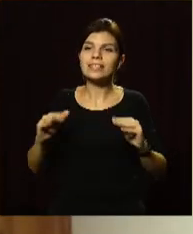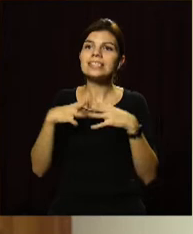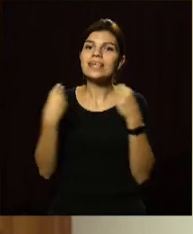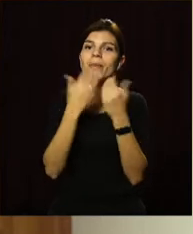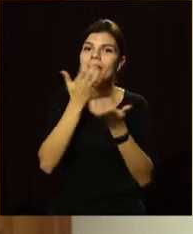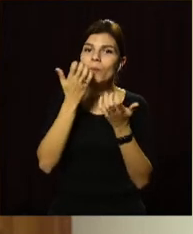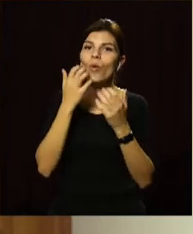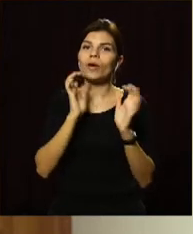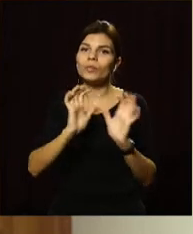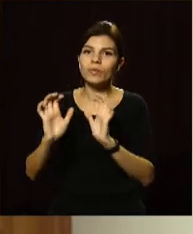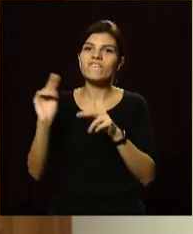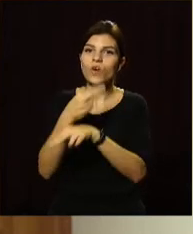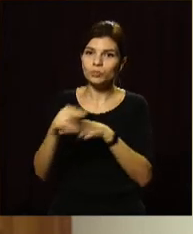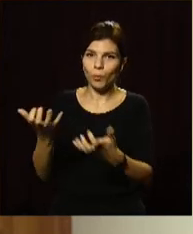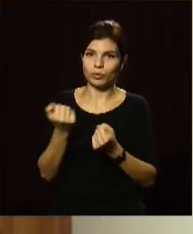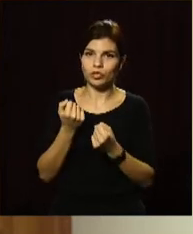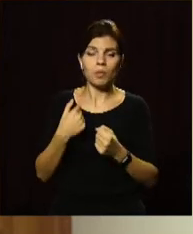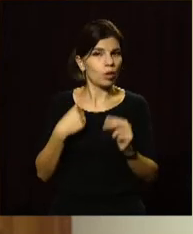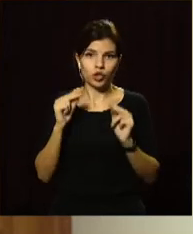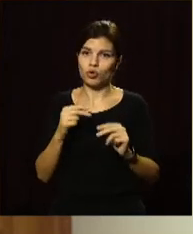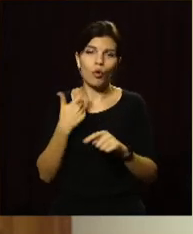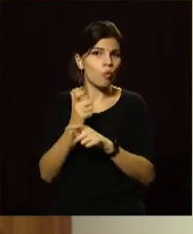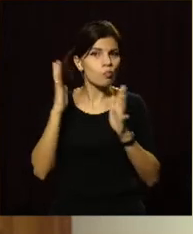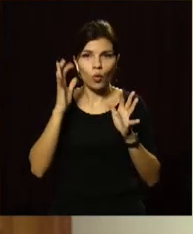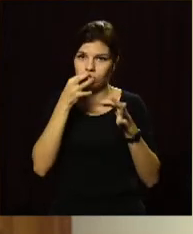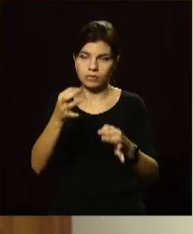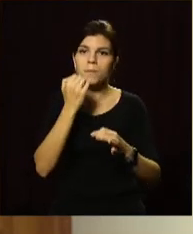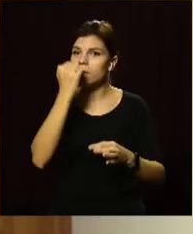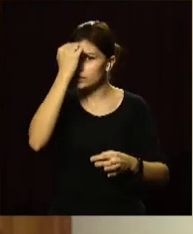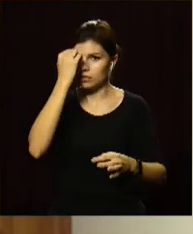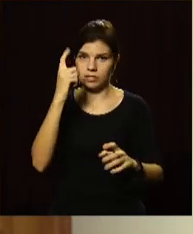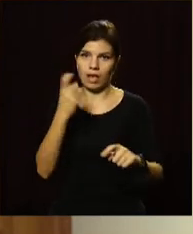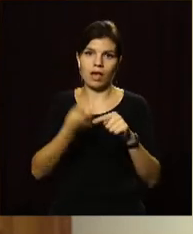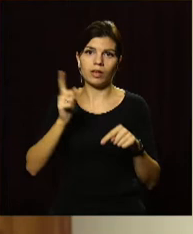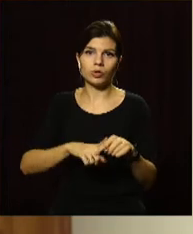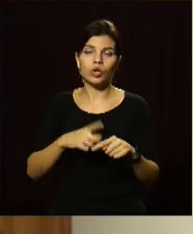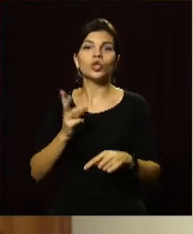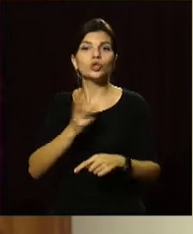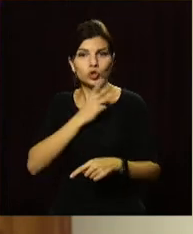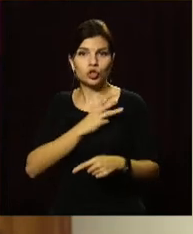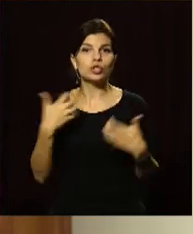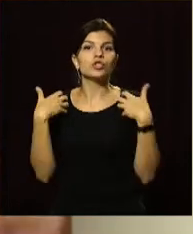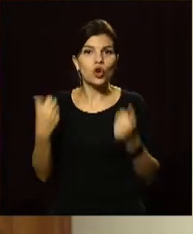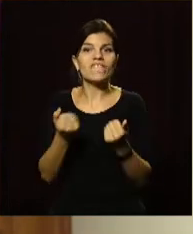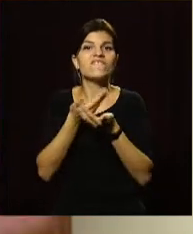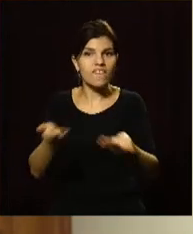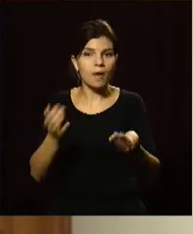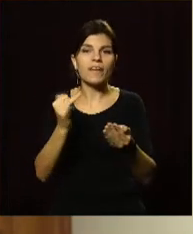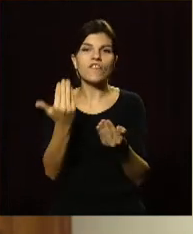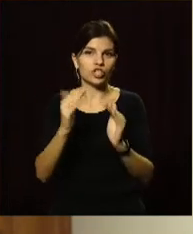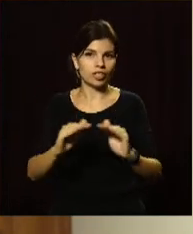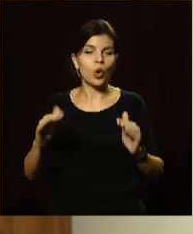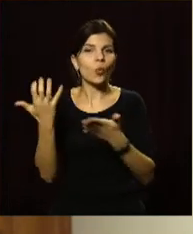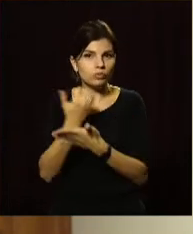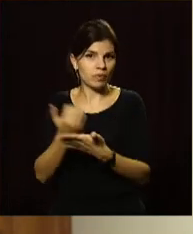уют, отримати виспитання. Ми, чесно, огромное вам спасибо, благодарна вам за це. Желаю здоров'я вам і вашим дітям,